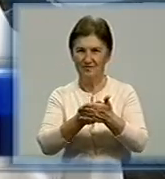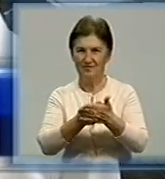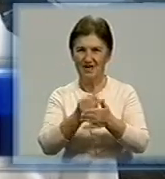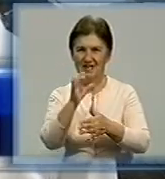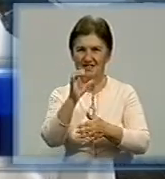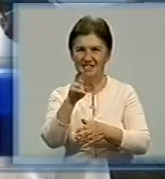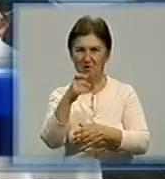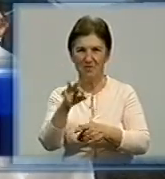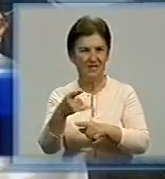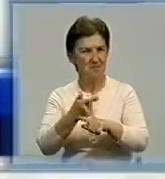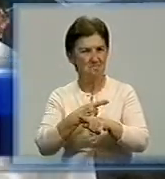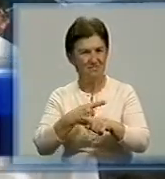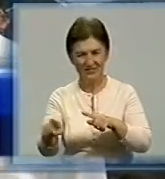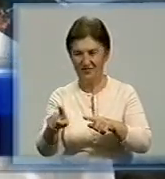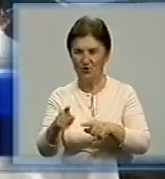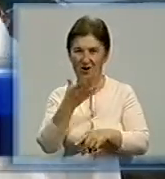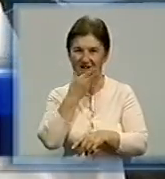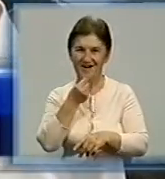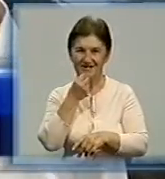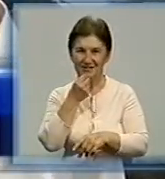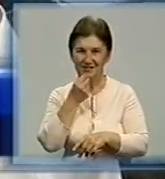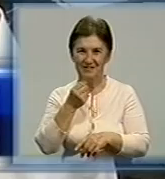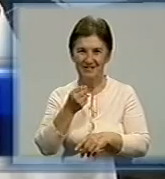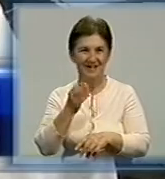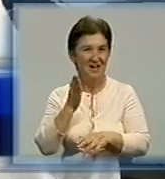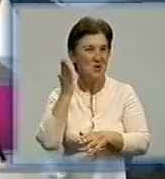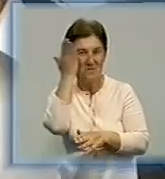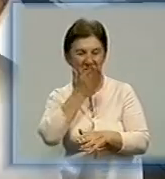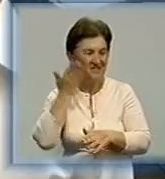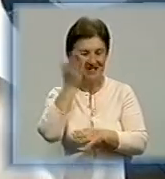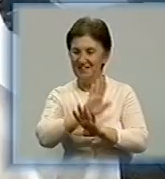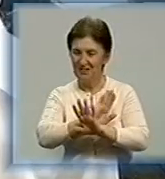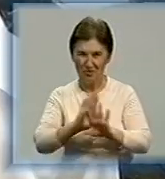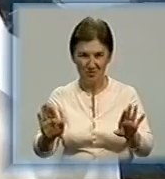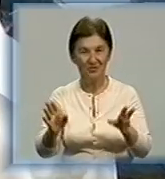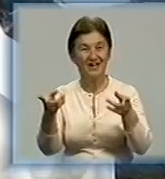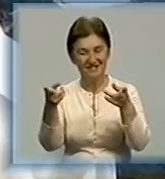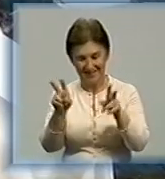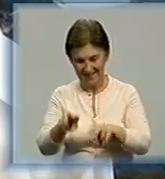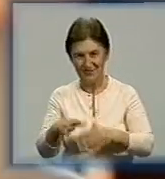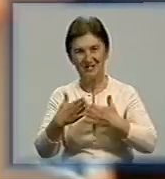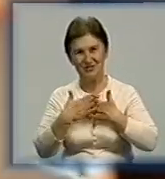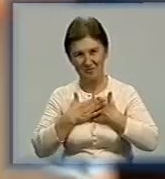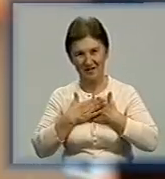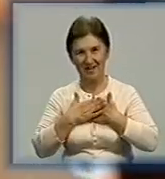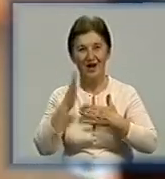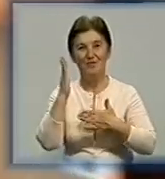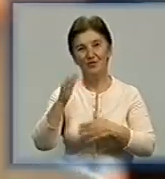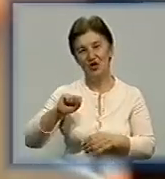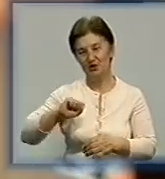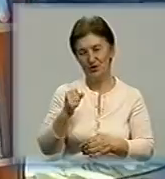Дуже швидко і дуже гарно. Ні, не буду змивати. Залишу так собі. Буду друзям